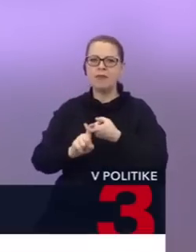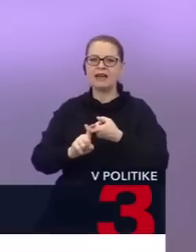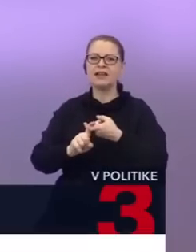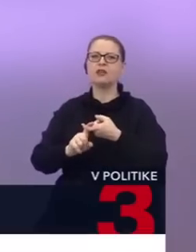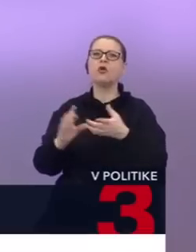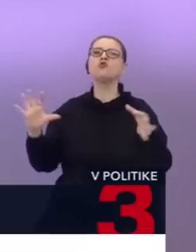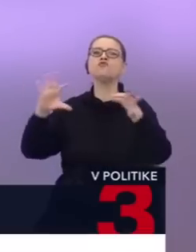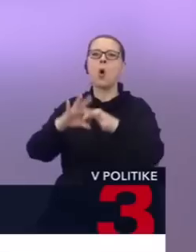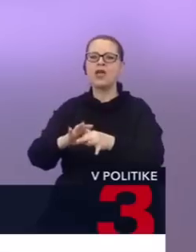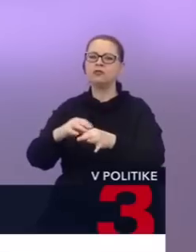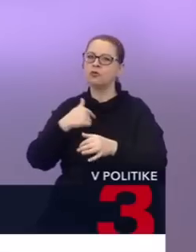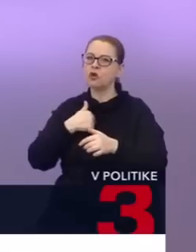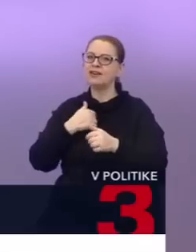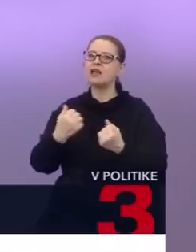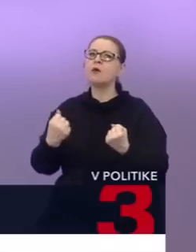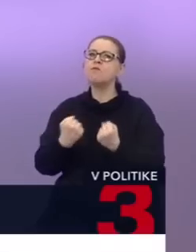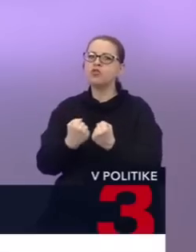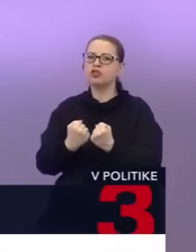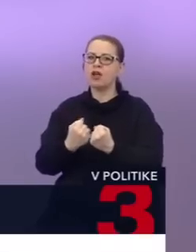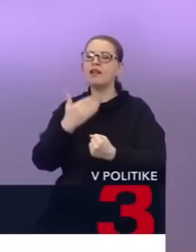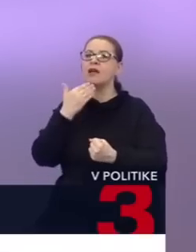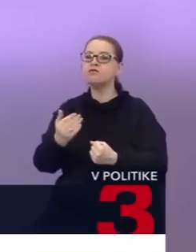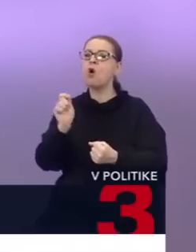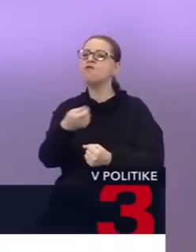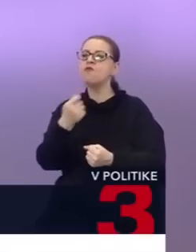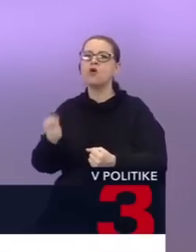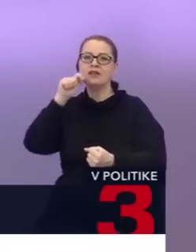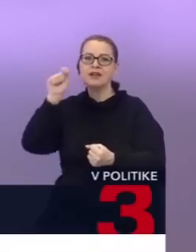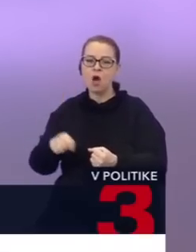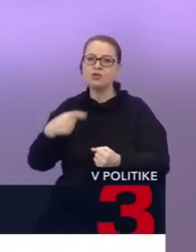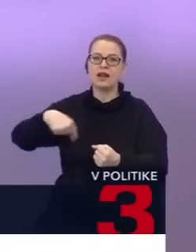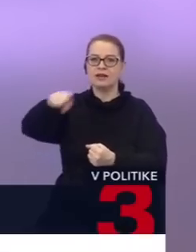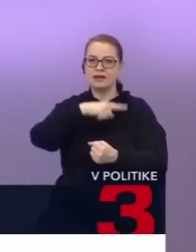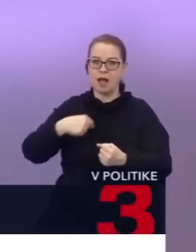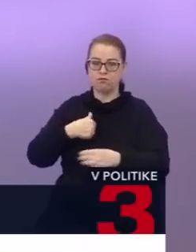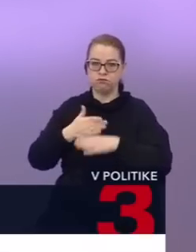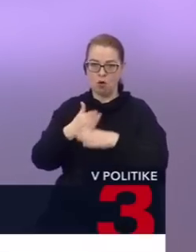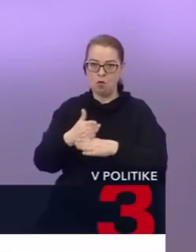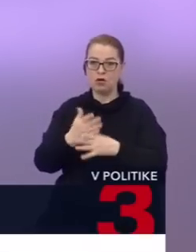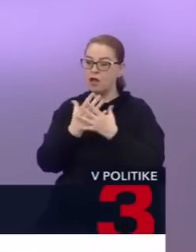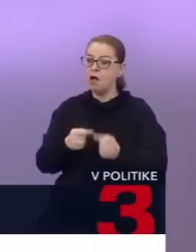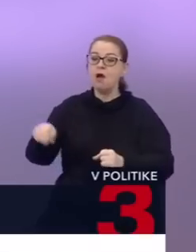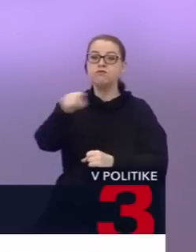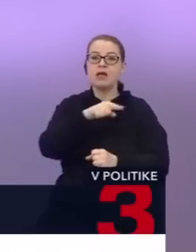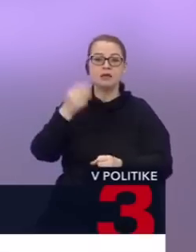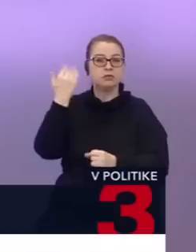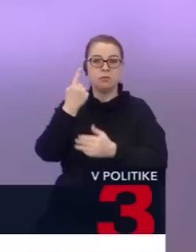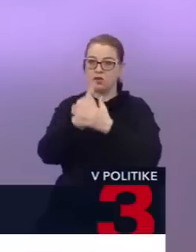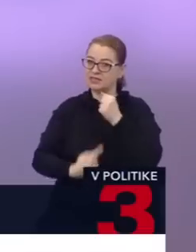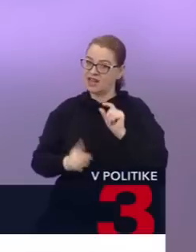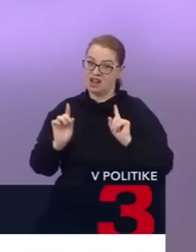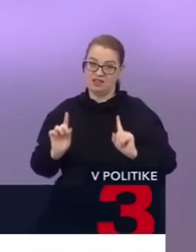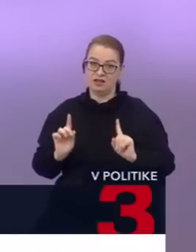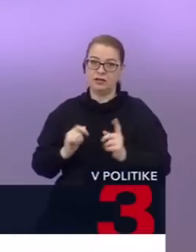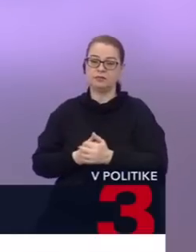ktorí nás podržali. Aj po vypuknutí vojny na Ukrajine nás podržali naši spojenci. Bez nich by sme boli úplne stratení a boli by